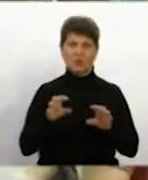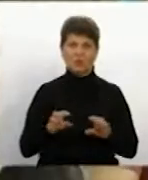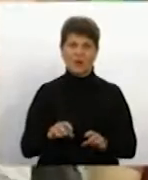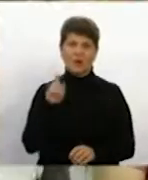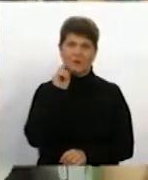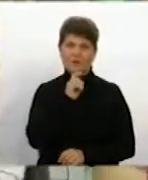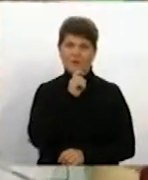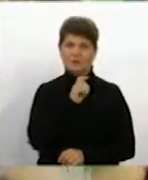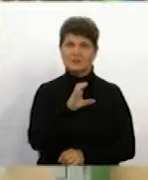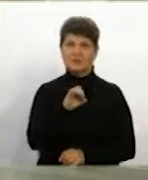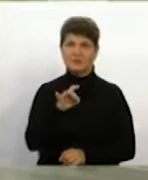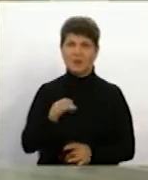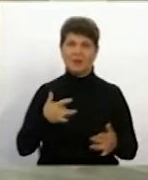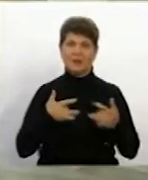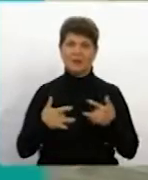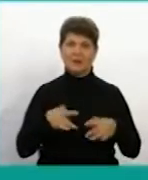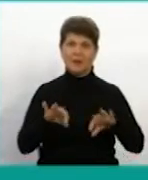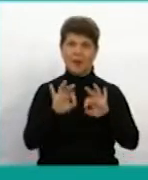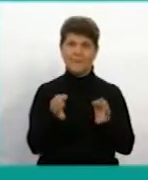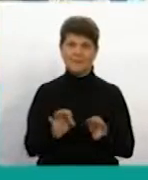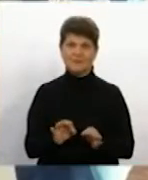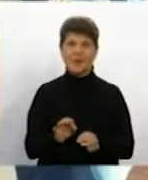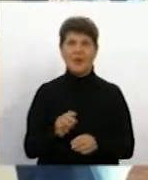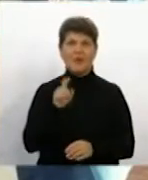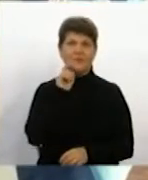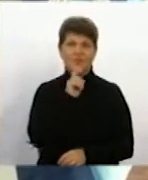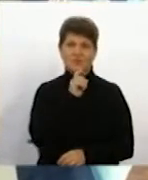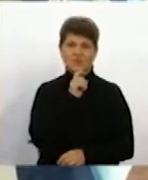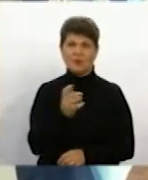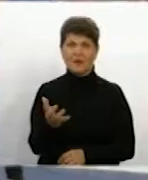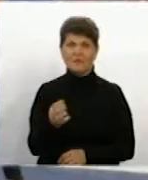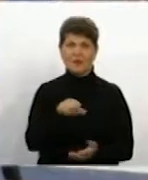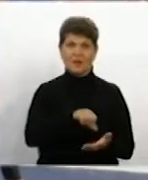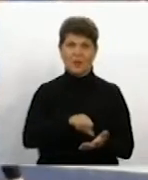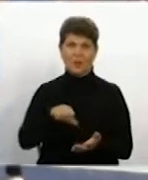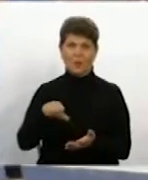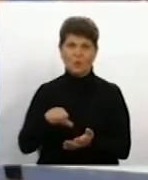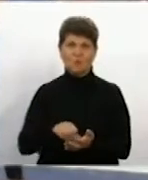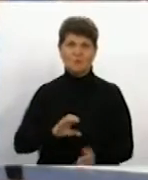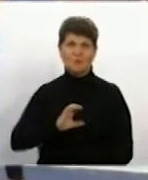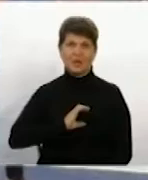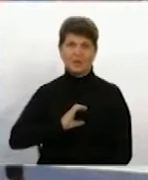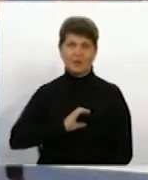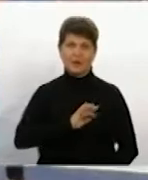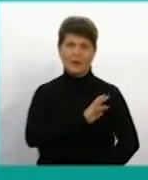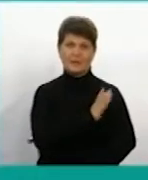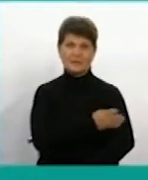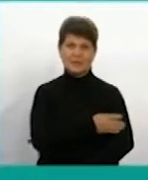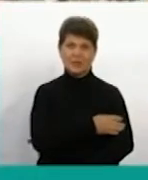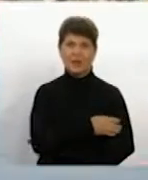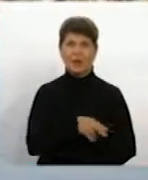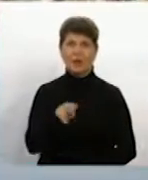проводять заняття з театрального мистецтва. Вінничанка взяла участь у всеукраїнській спартакеаді «Сила Духу», яка стартувала в Ужгороді.